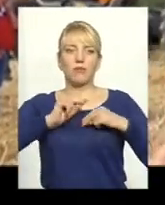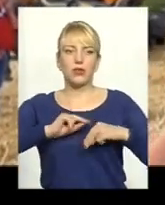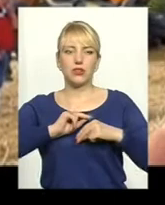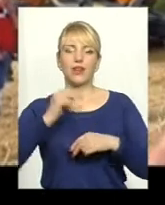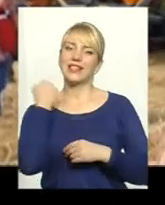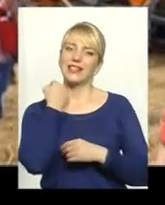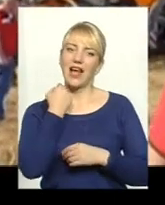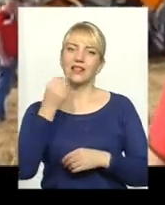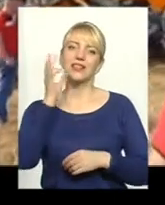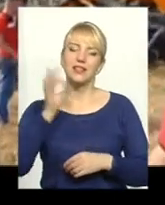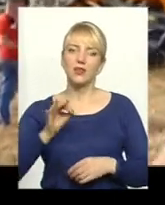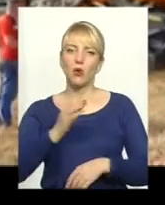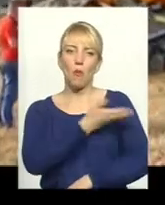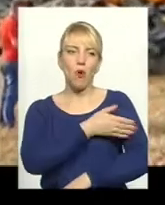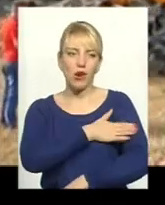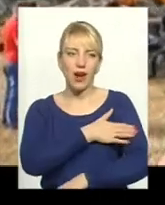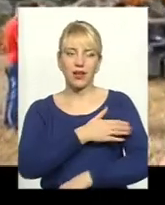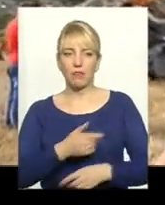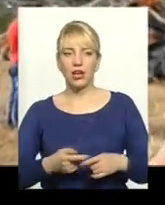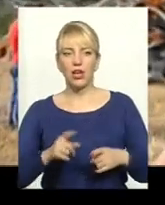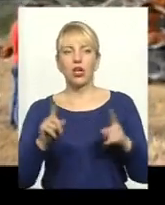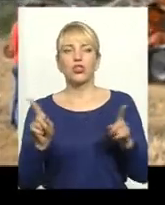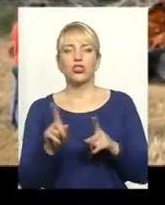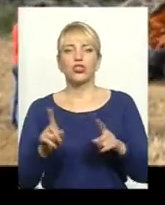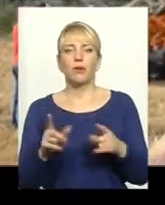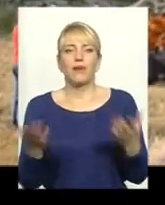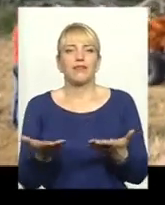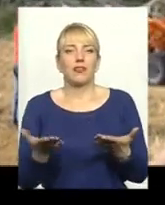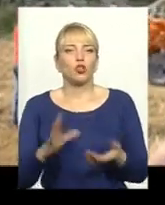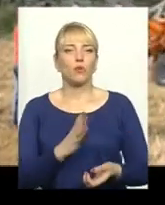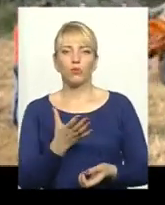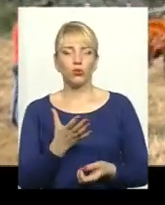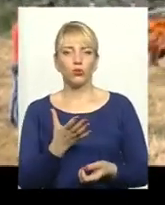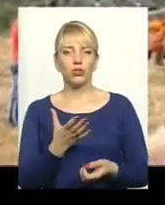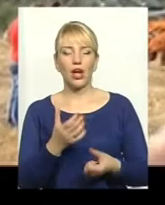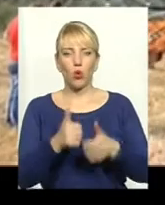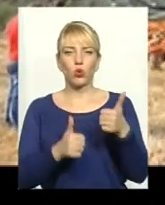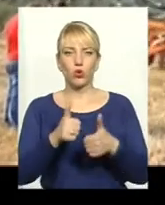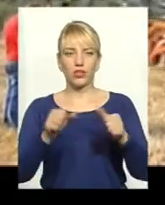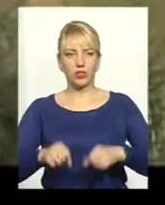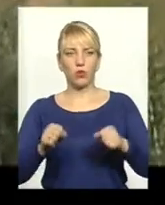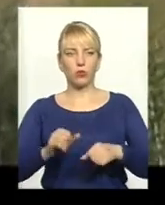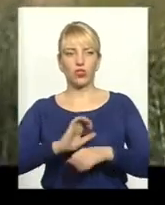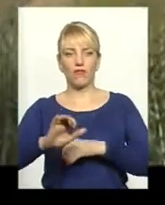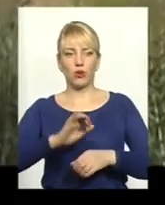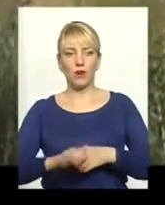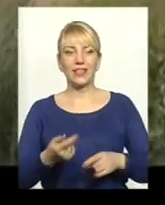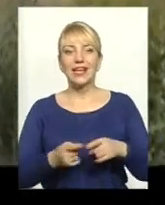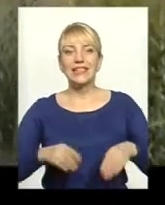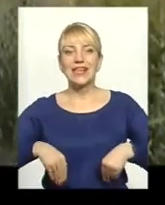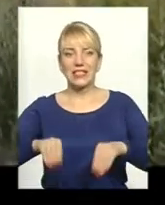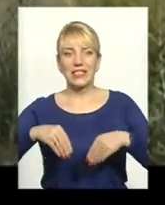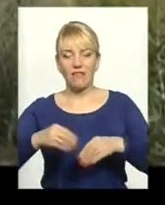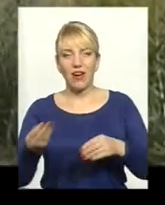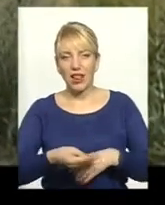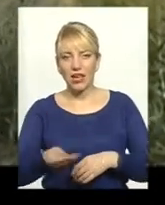німцями, з поляками, з ким є таке на світі, щоб якось бути конкурентоспроможним і виробляти продукцію. Ця сівалка – друга в